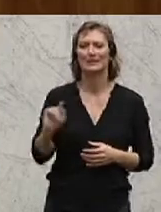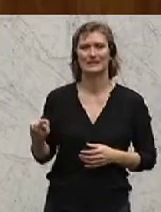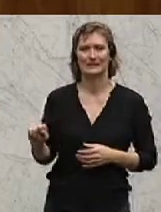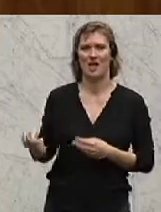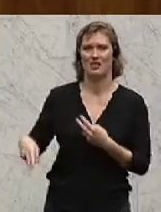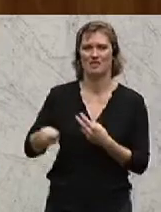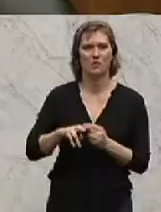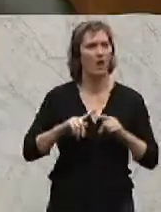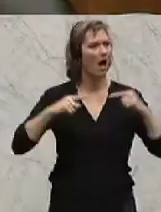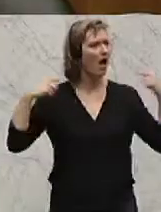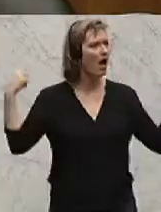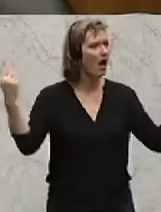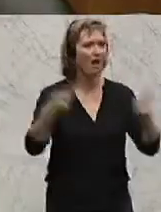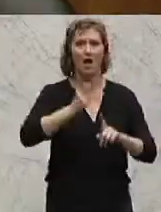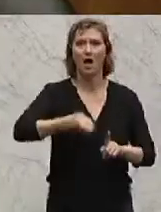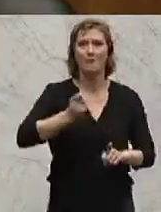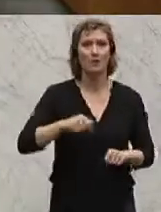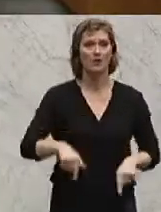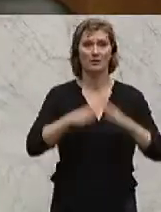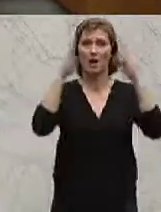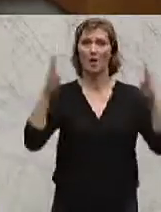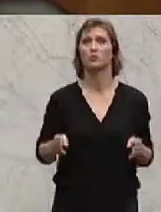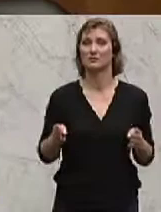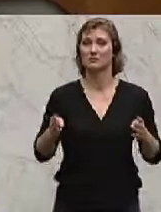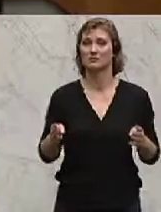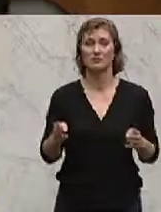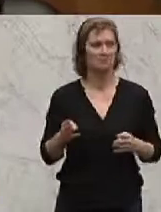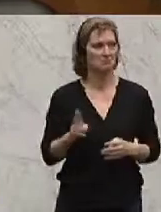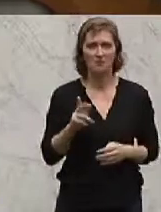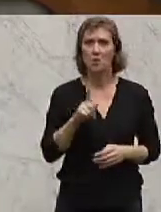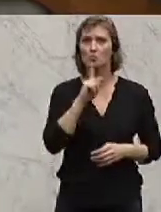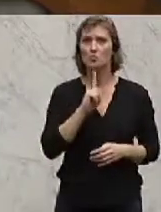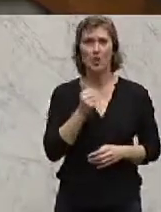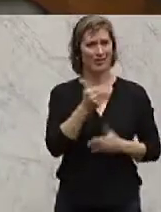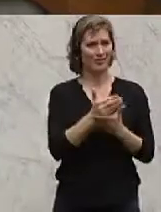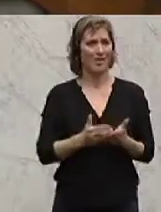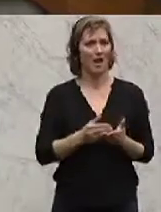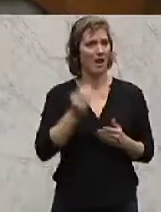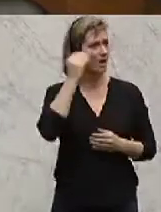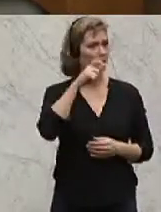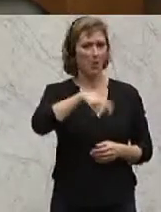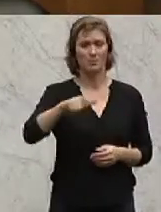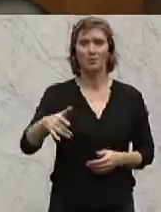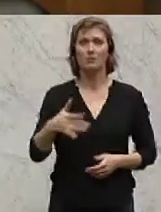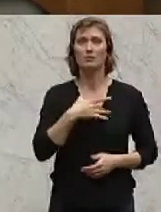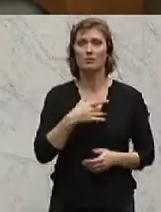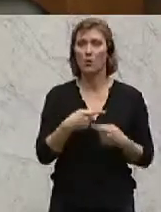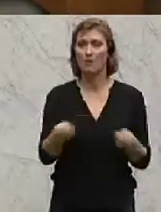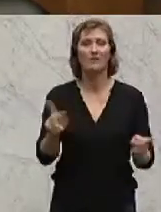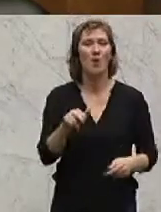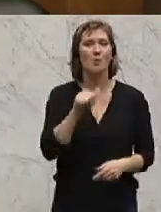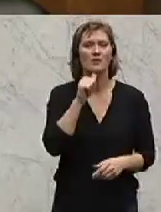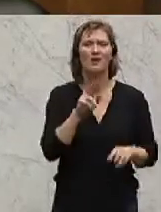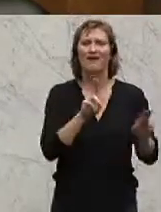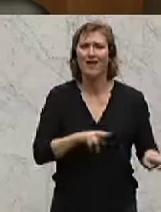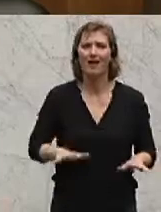sind, sondern an allen Abgeordneten in diesem Haus. Warum wird nur ein Teil der Gläubiger herangezogen? Warum wird da